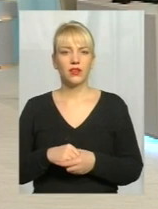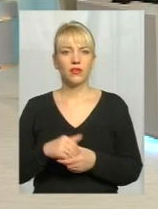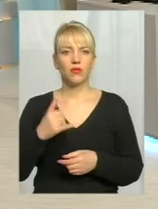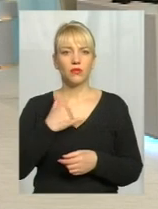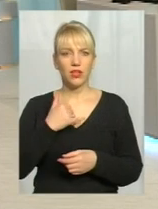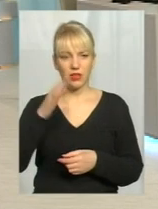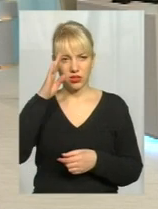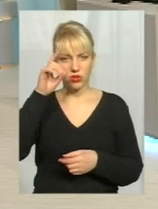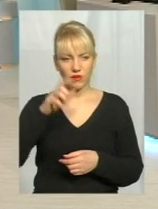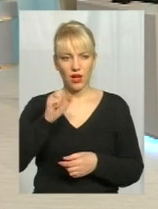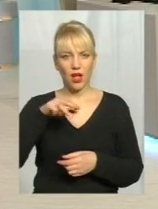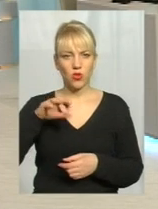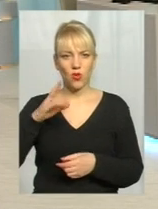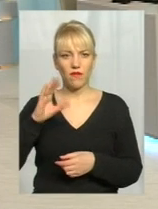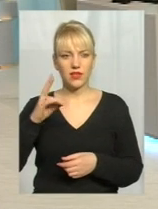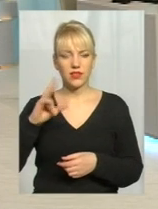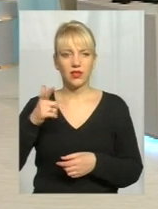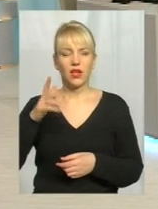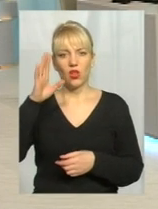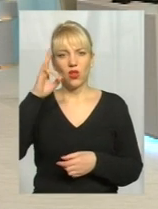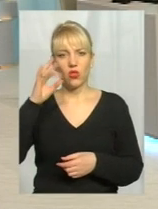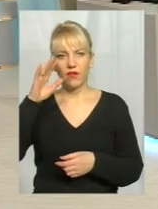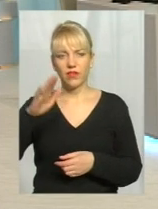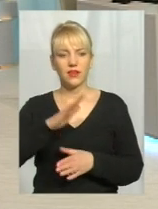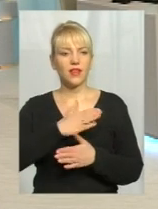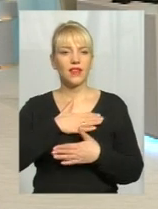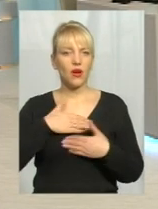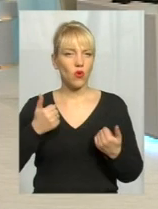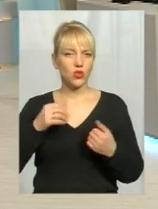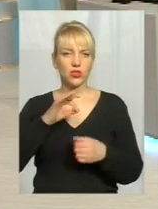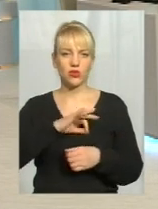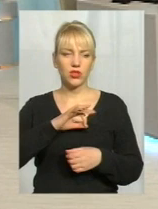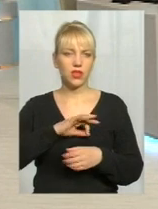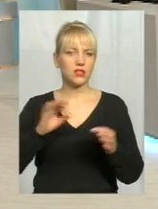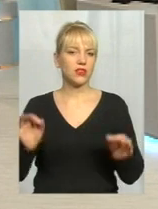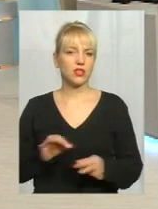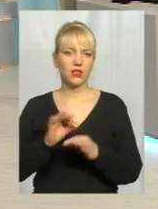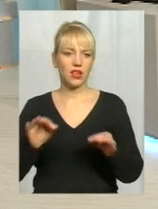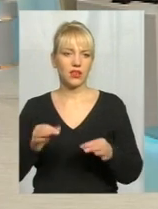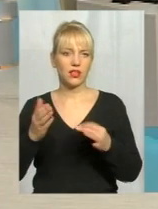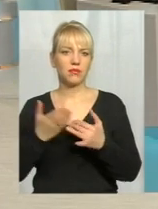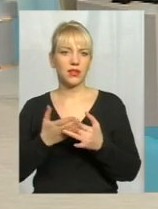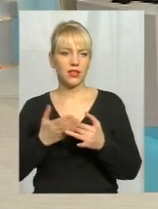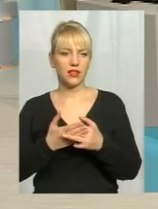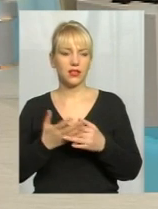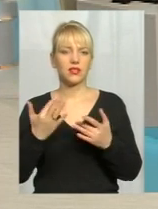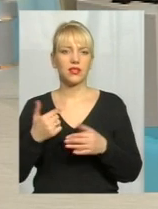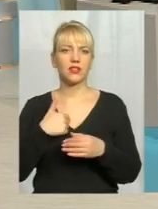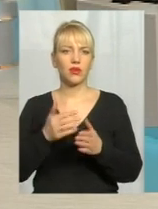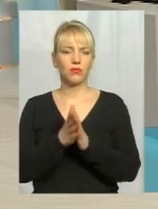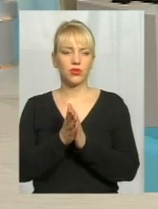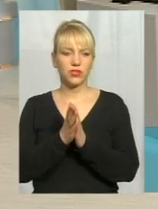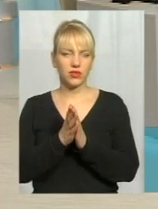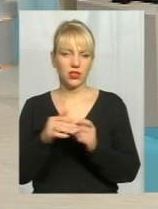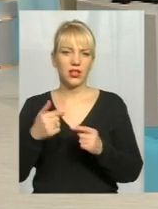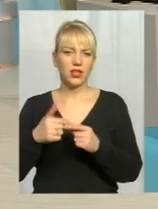мене чоловік АТОвець, але він в жодному разі не хоче користатися ні з яких пільгів. Скільки я його напросила,